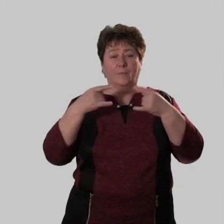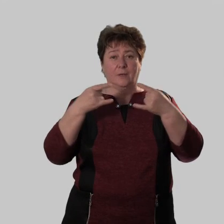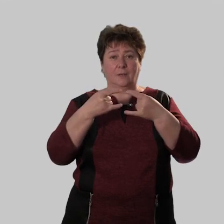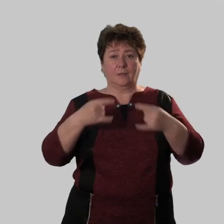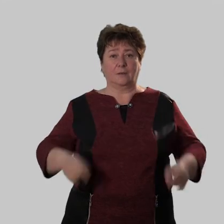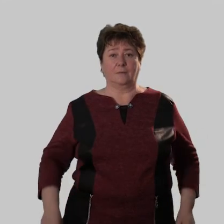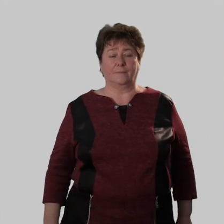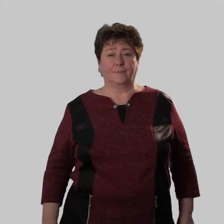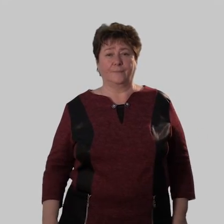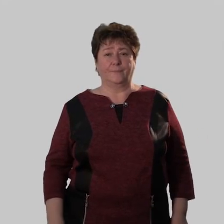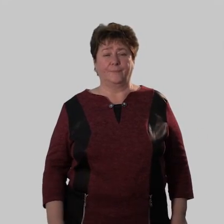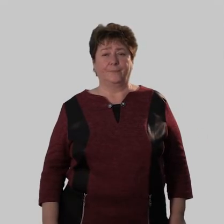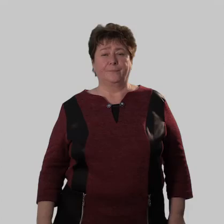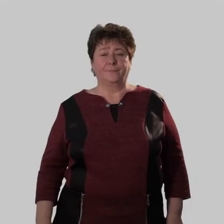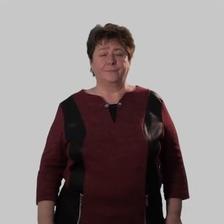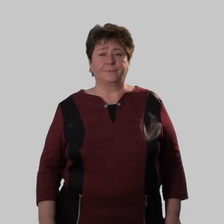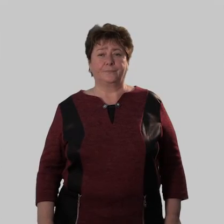Внимание на экран.